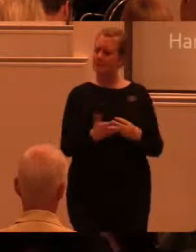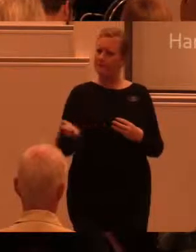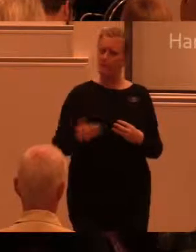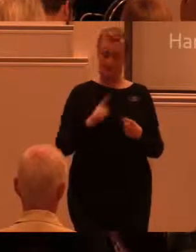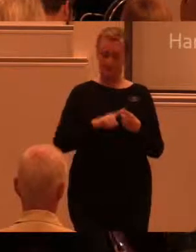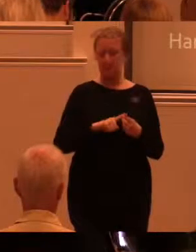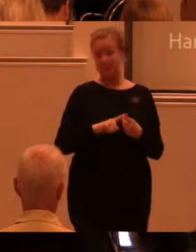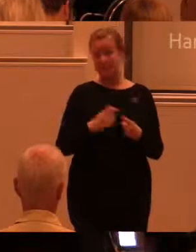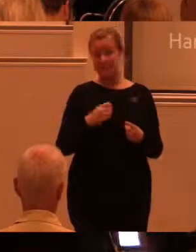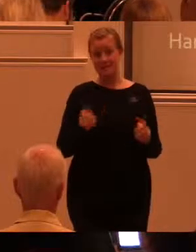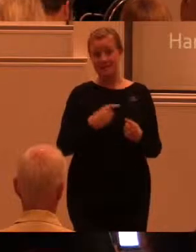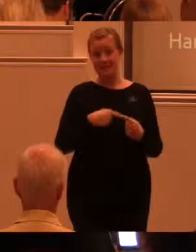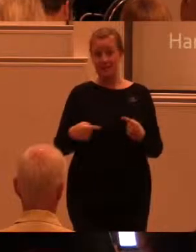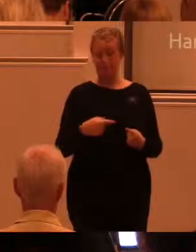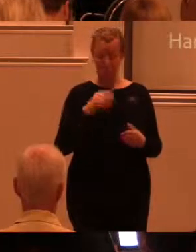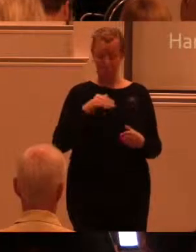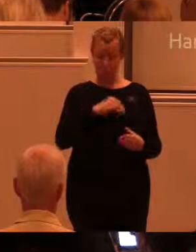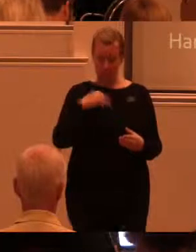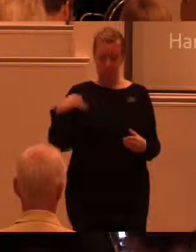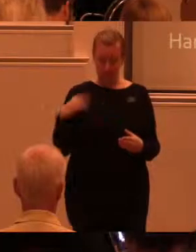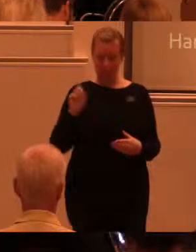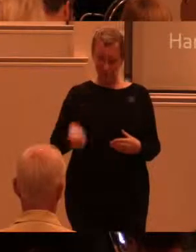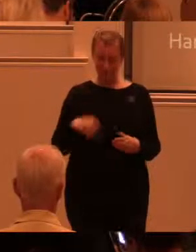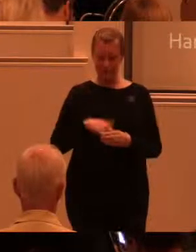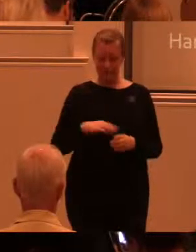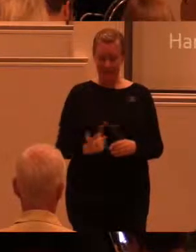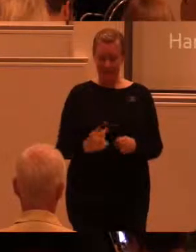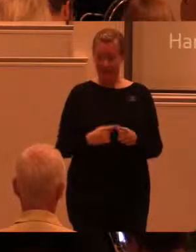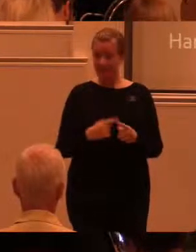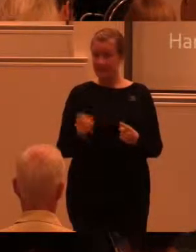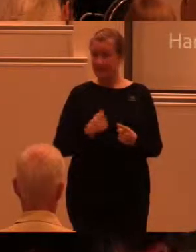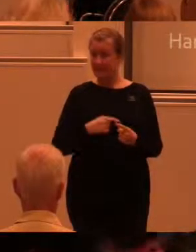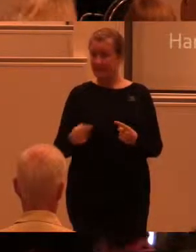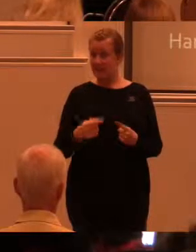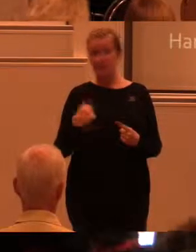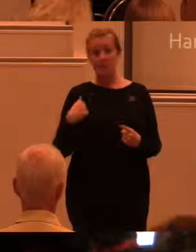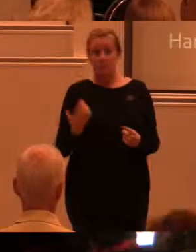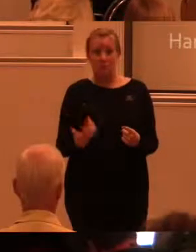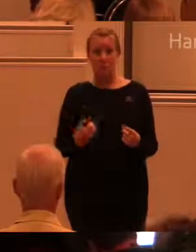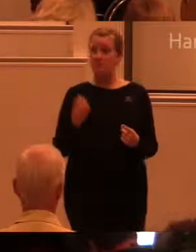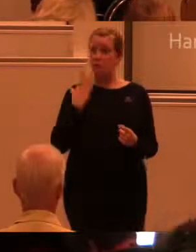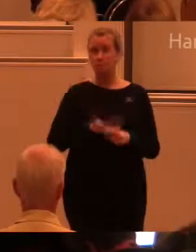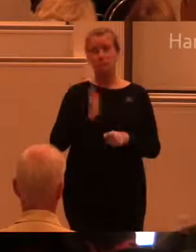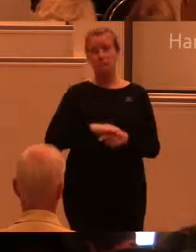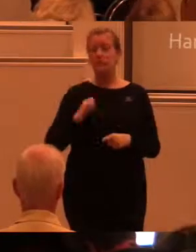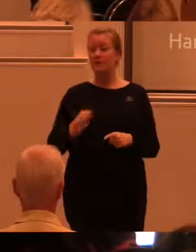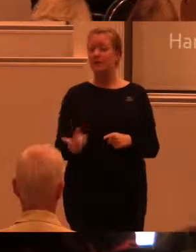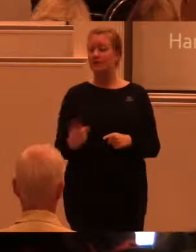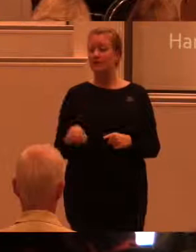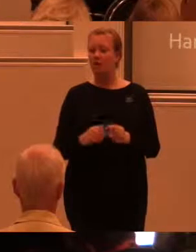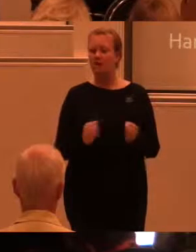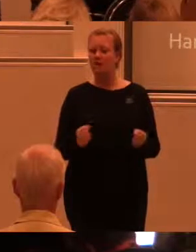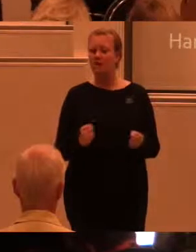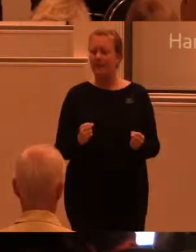vi fick namnet Myndighet för delaktighet tycker jag. Eftersom oavsett hur duktiga vi är på tillgänglighet så krävs det